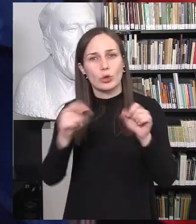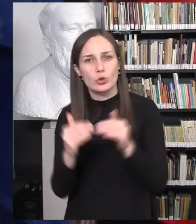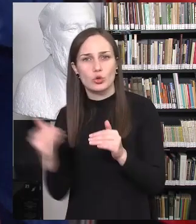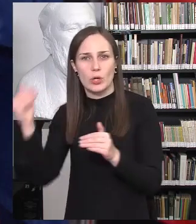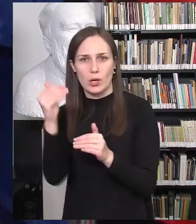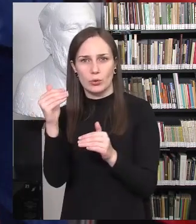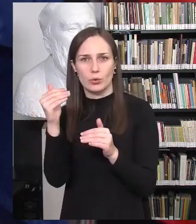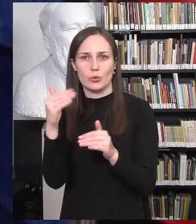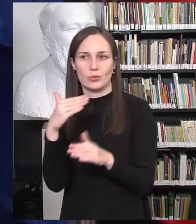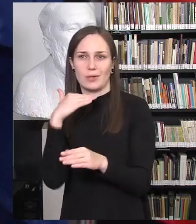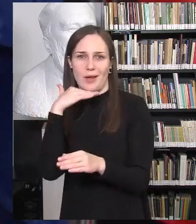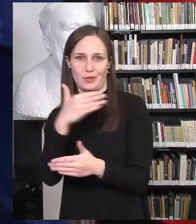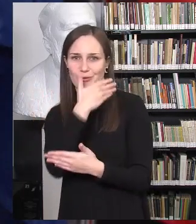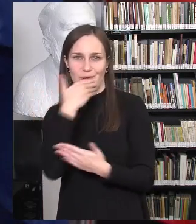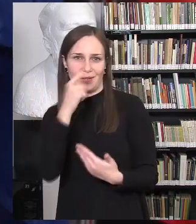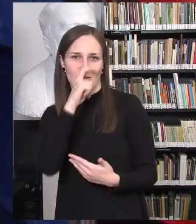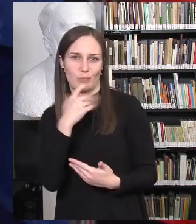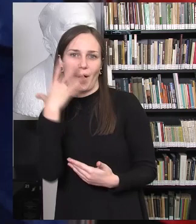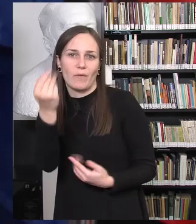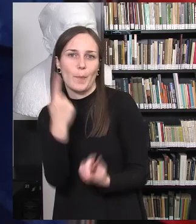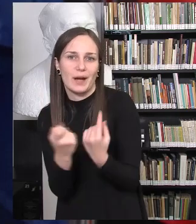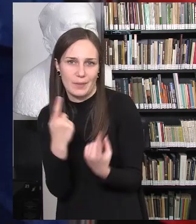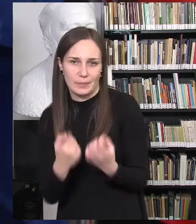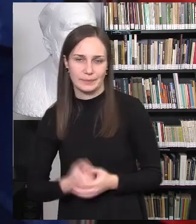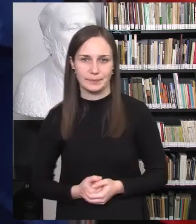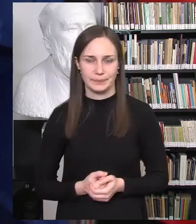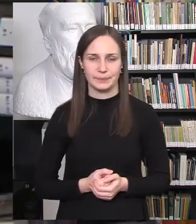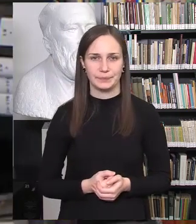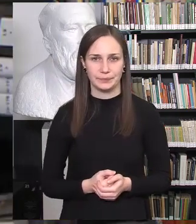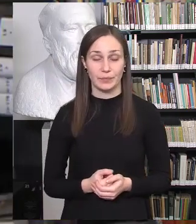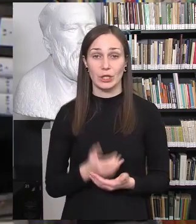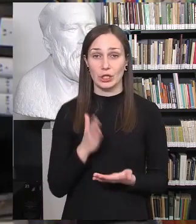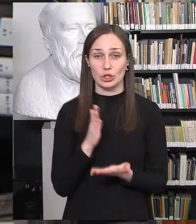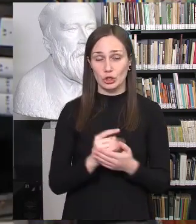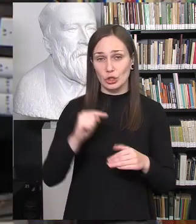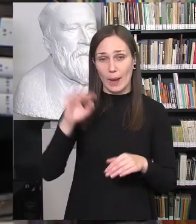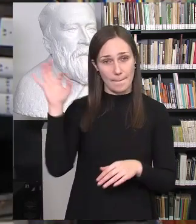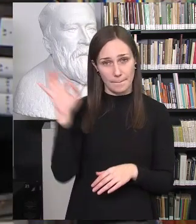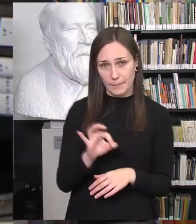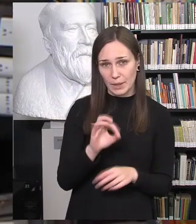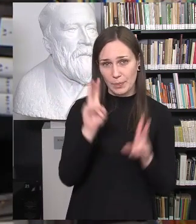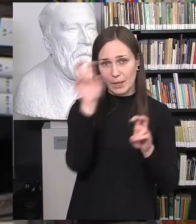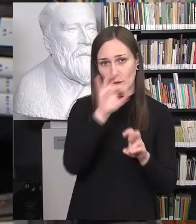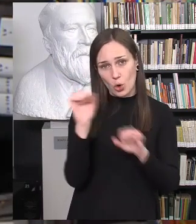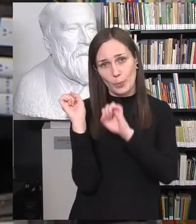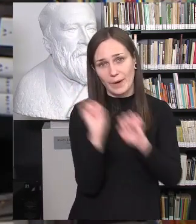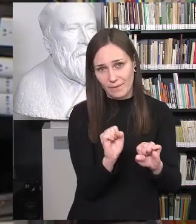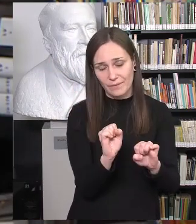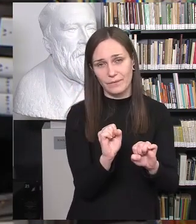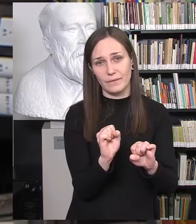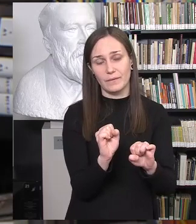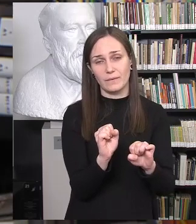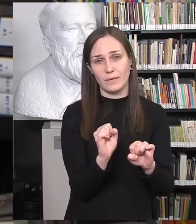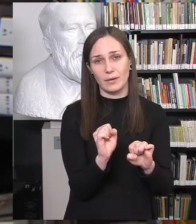nebūtinai yra aiški. Nesupratau, iš tikrųjų dažnai kalbama apie prevencijos dalykus,